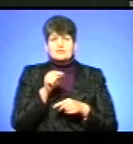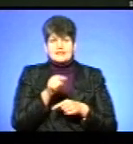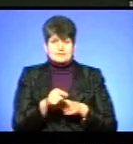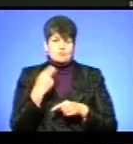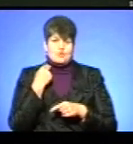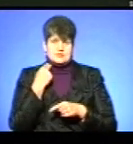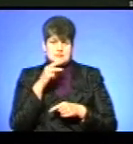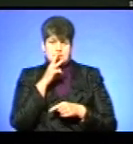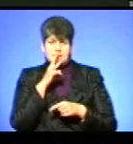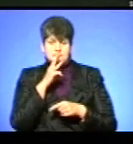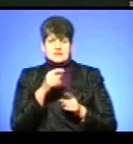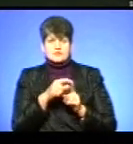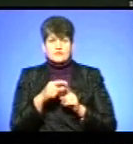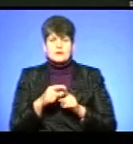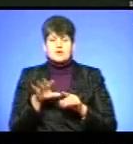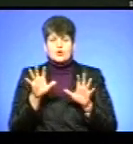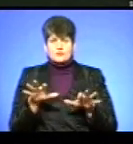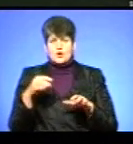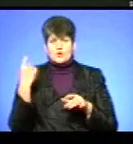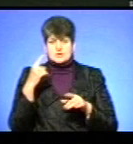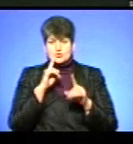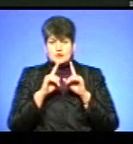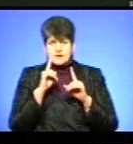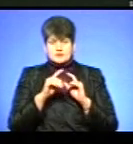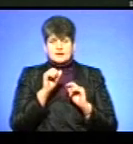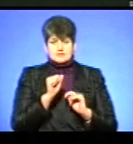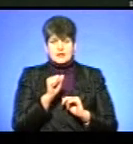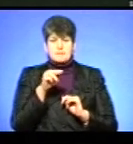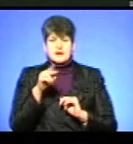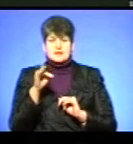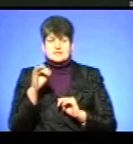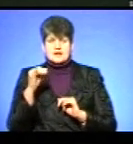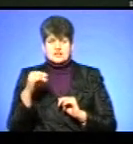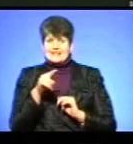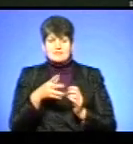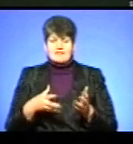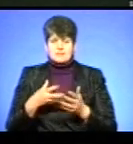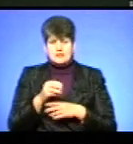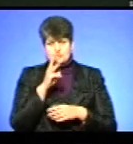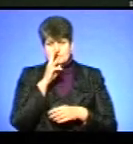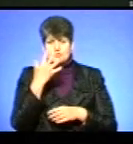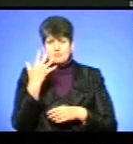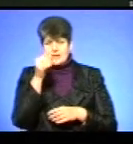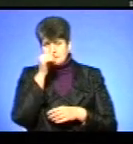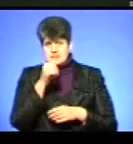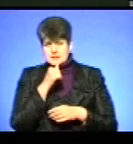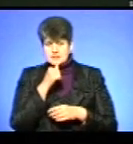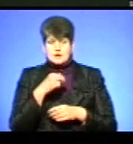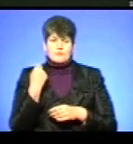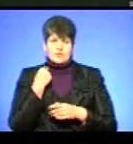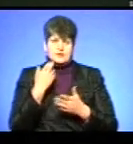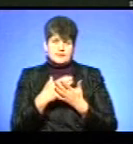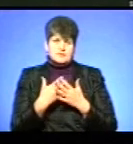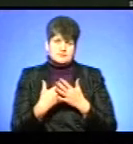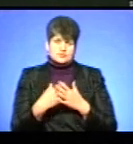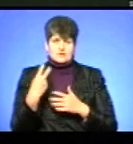зарплату. За словами голови обласної ради профспілок Андрія Присяжного, їм не виплачують зарплату 5 місяців. Борг становить